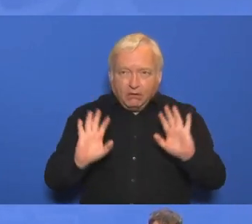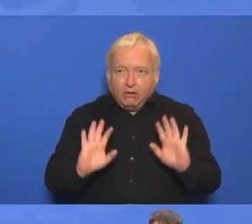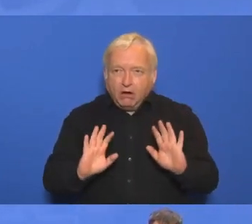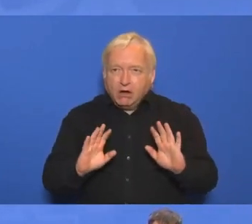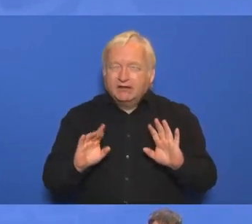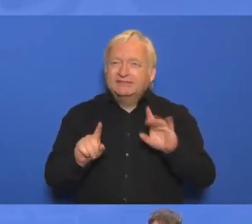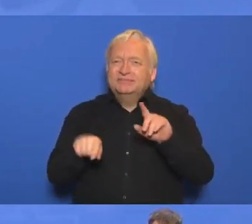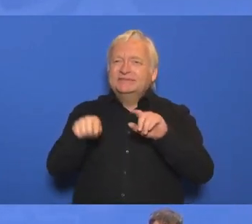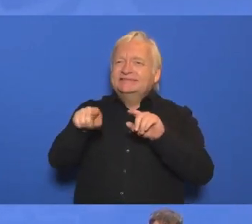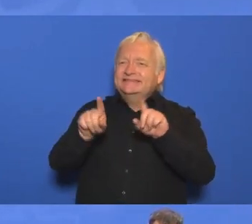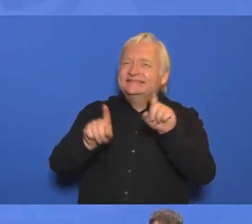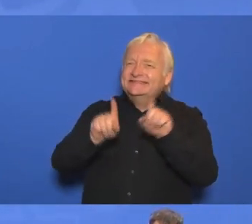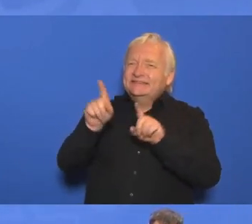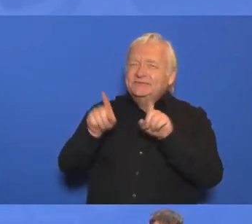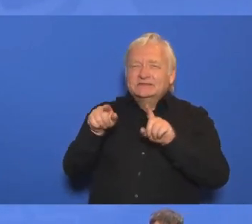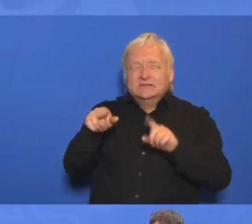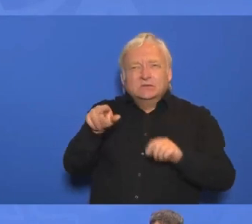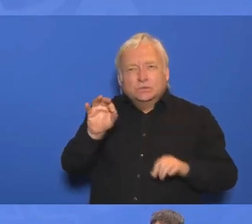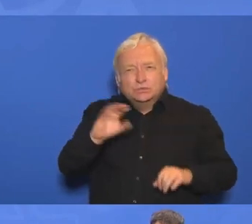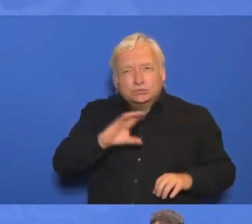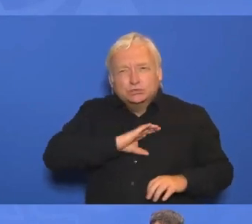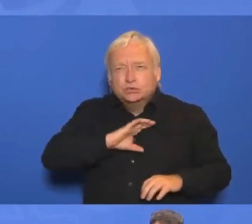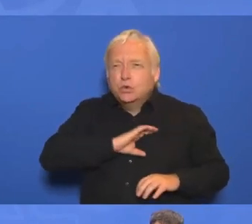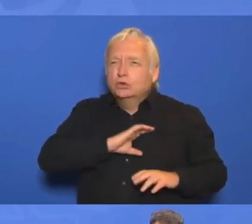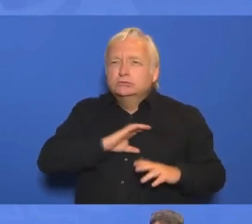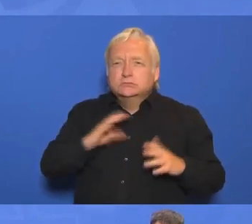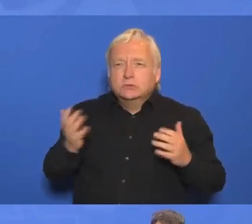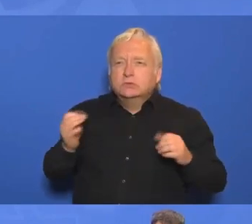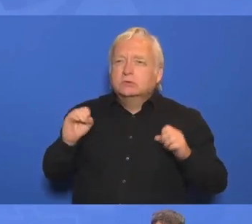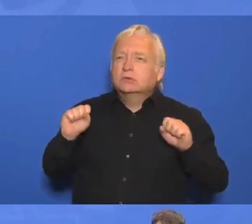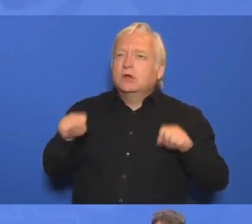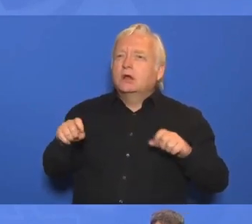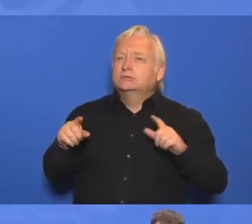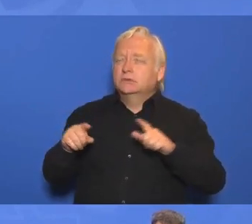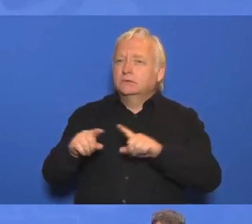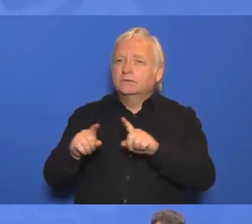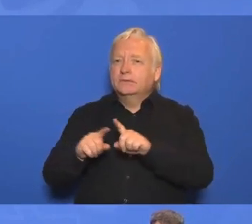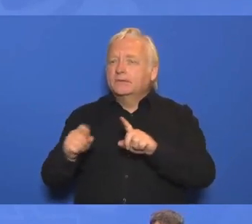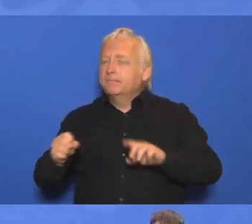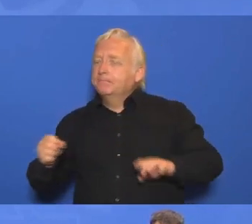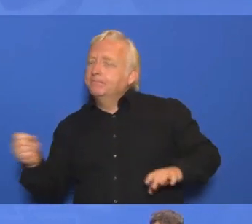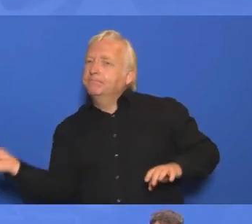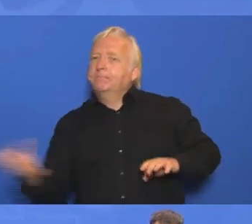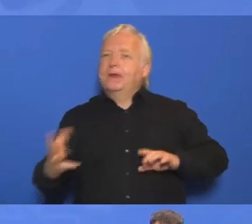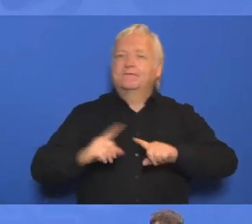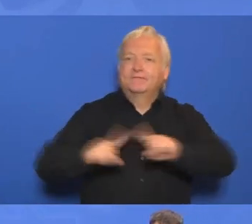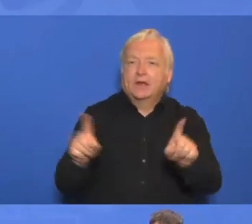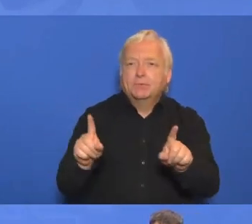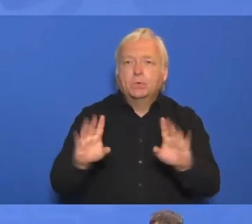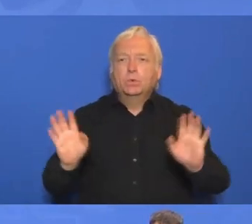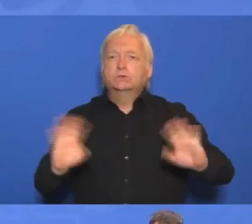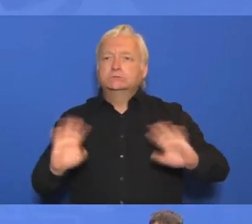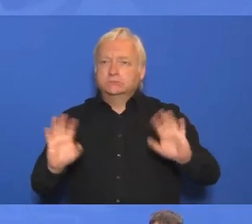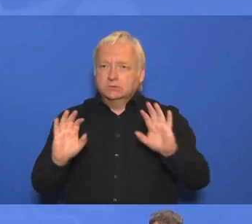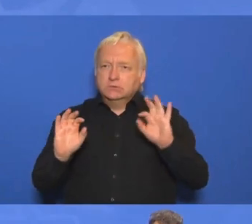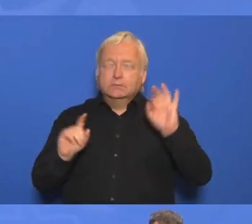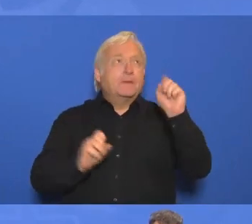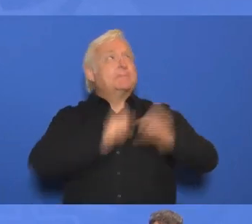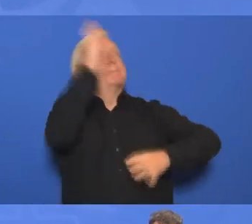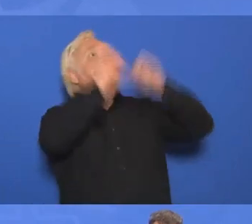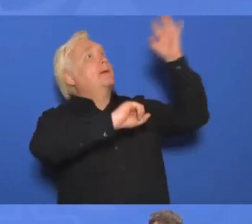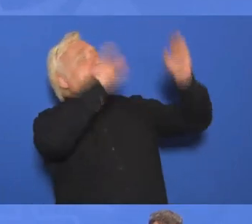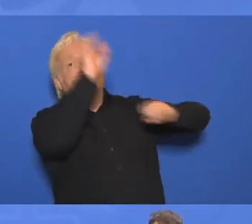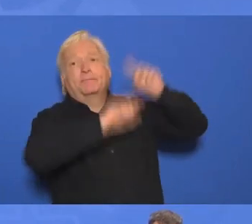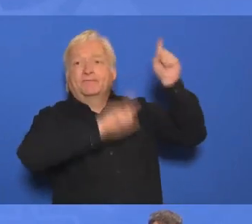gewesen zu sagen, Böllern verbieten wir, wir verbieten komplett den Verkauf von Feuerwerk und entlasten damit in der